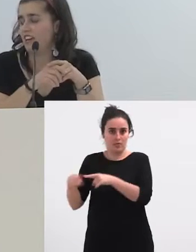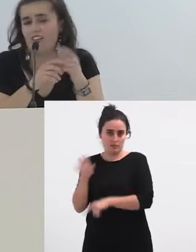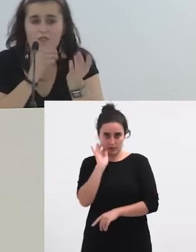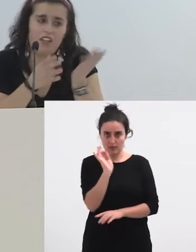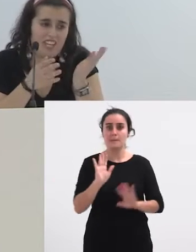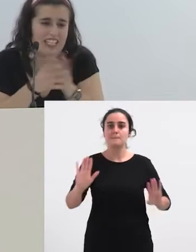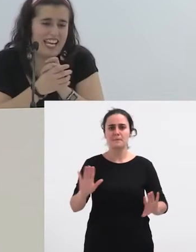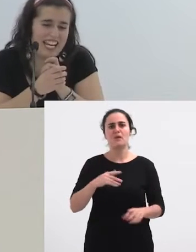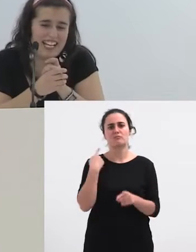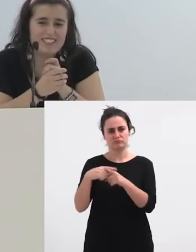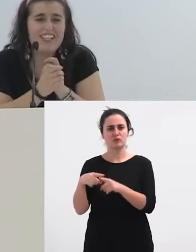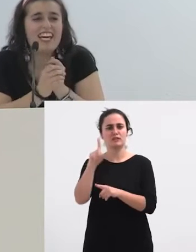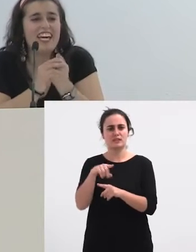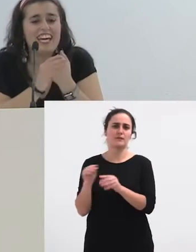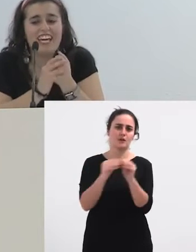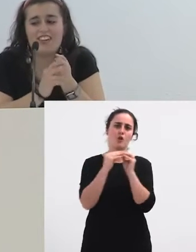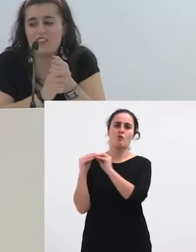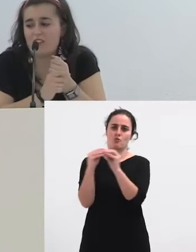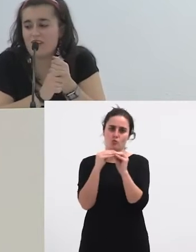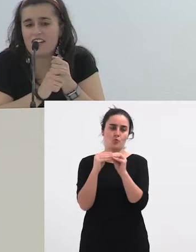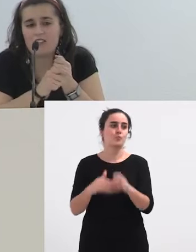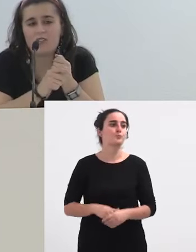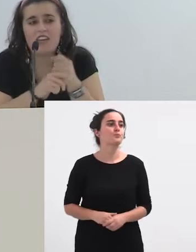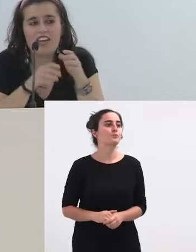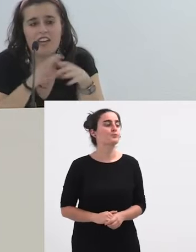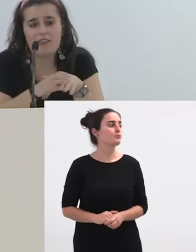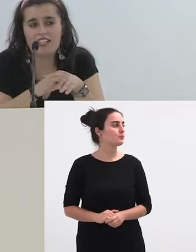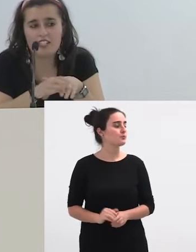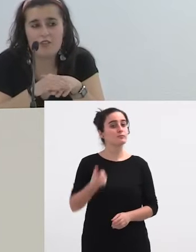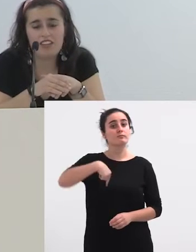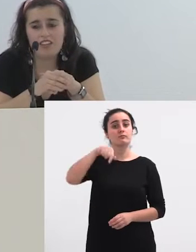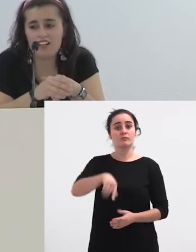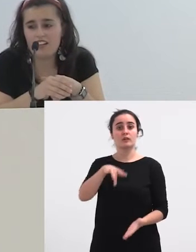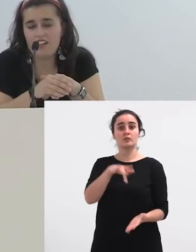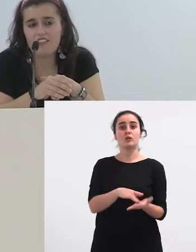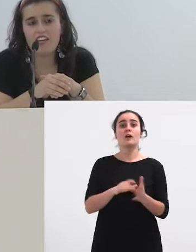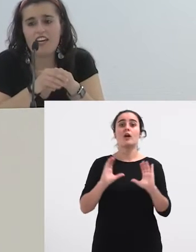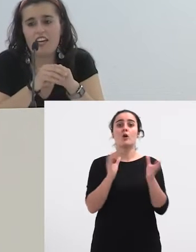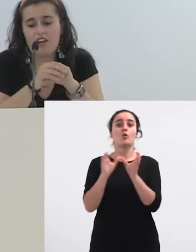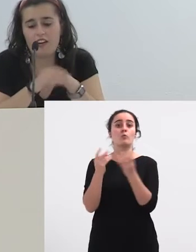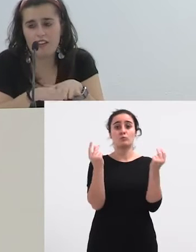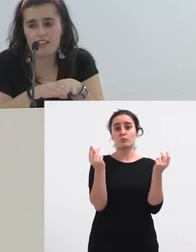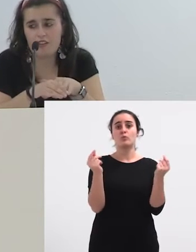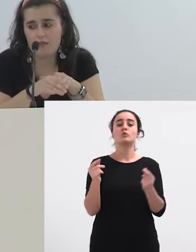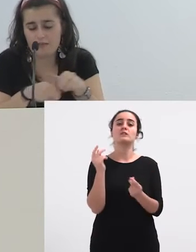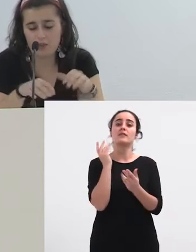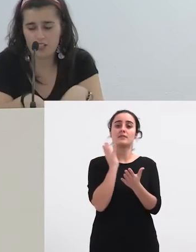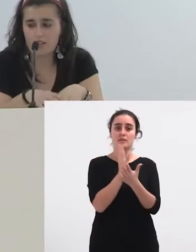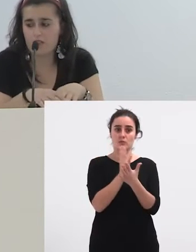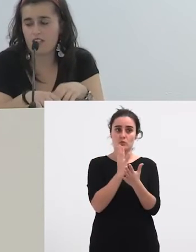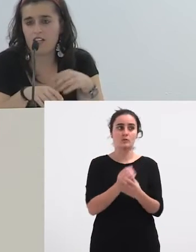berdina ez duelako Guz gaur egun meretzi kuadrilla gara eta